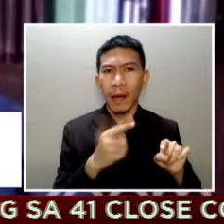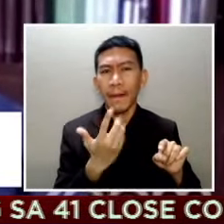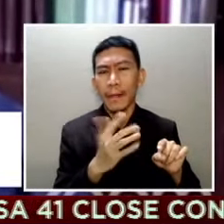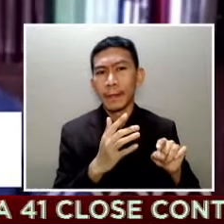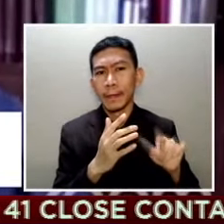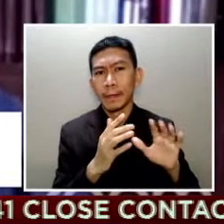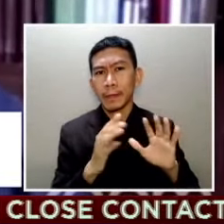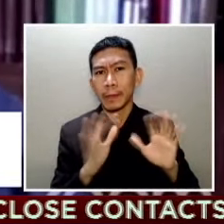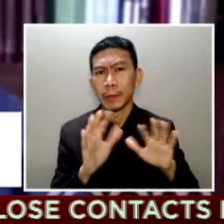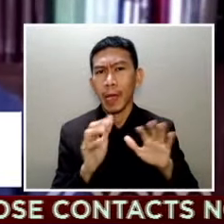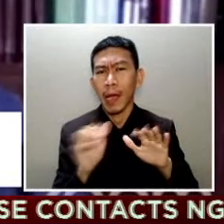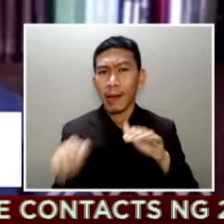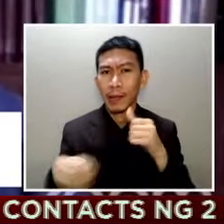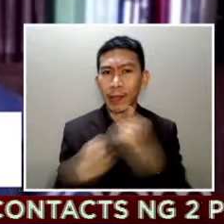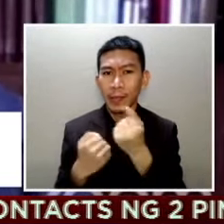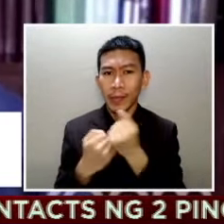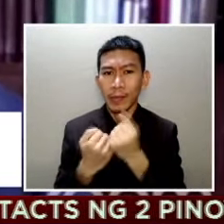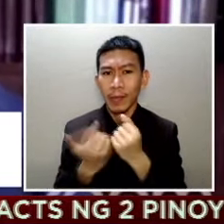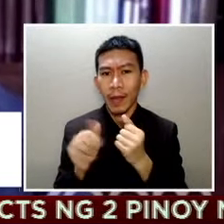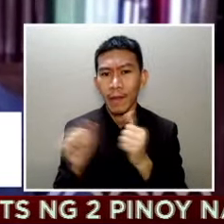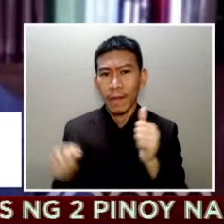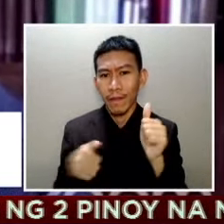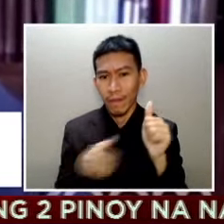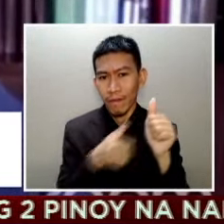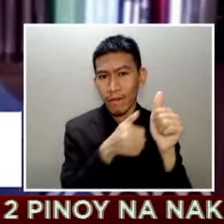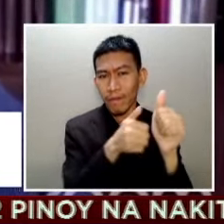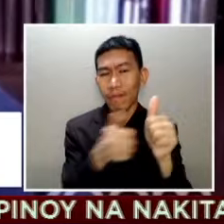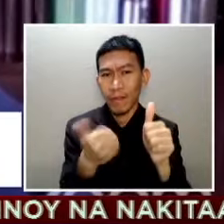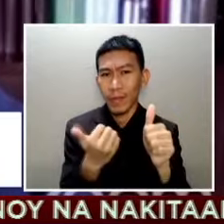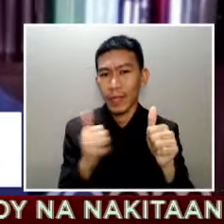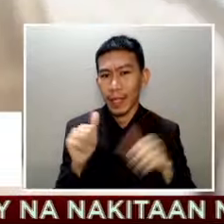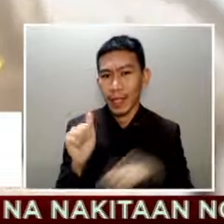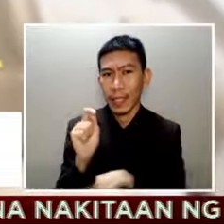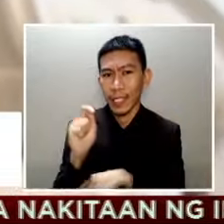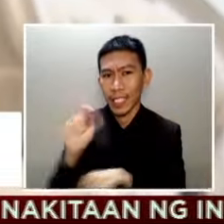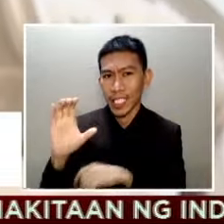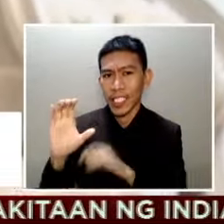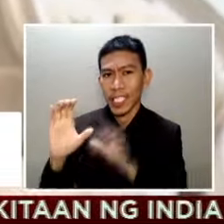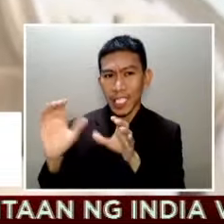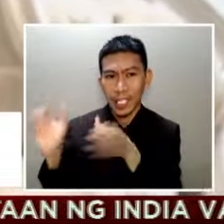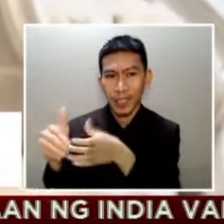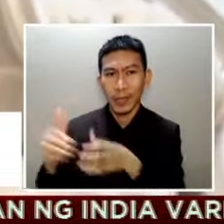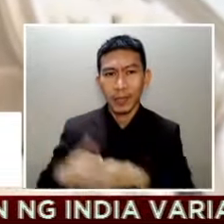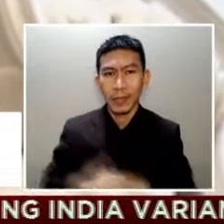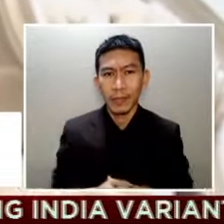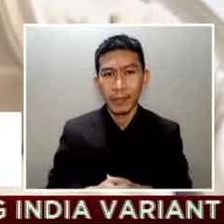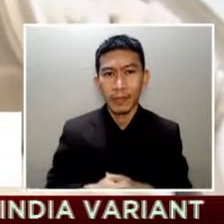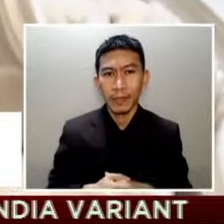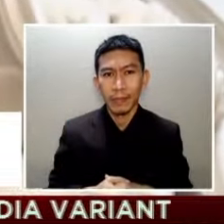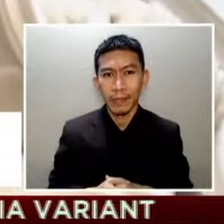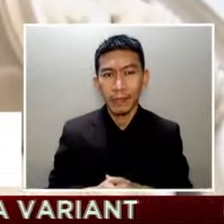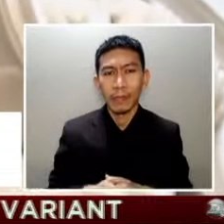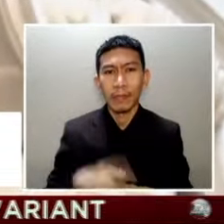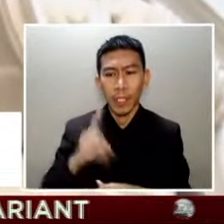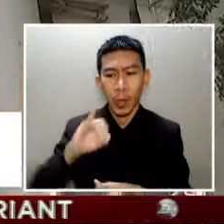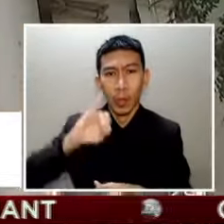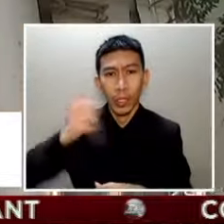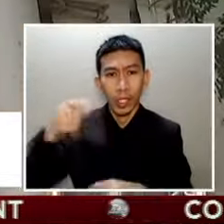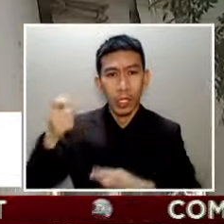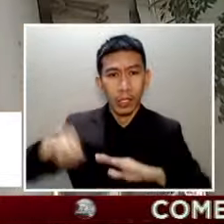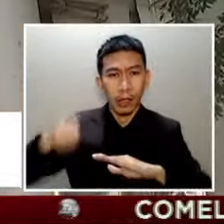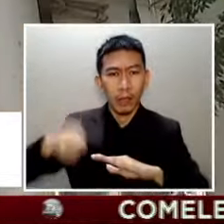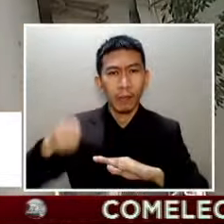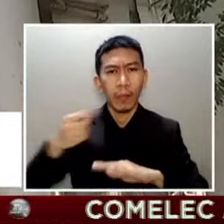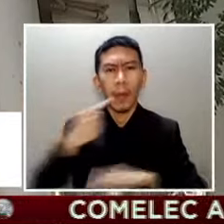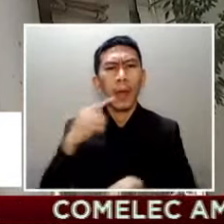McCarty witch hunting spree of the anti-terrorism council Sa kabila ng pagtitiyak ng DOJ na walang aarestuhin